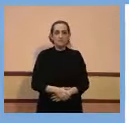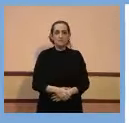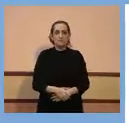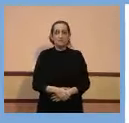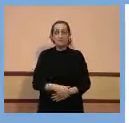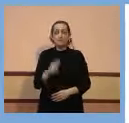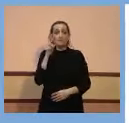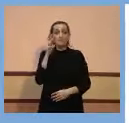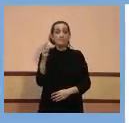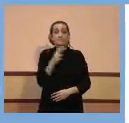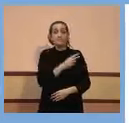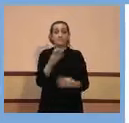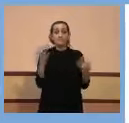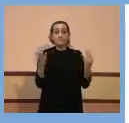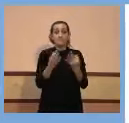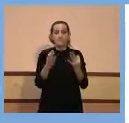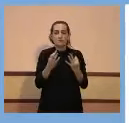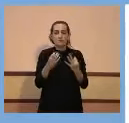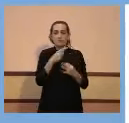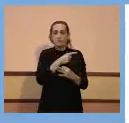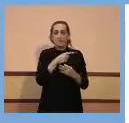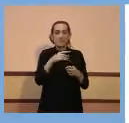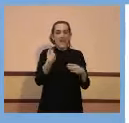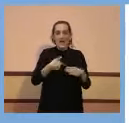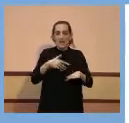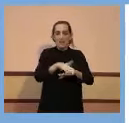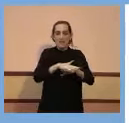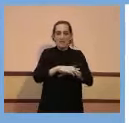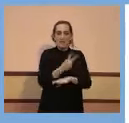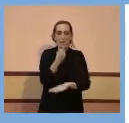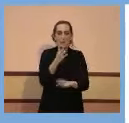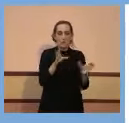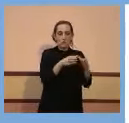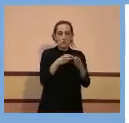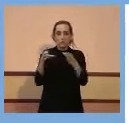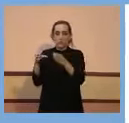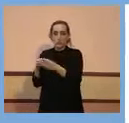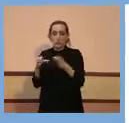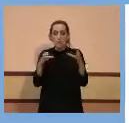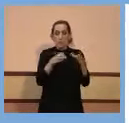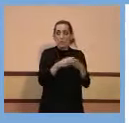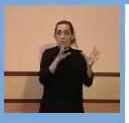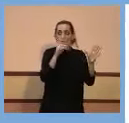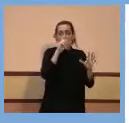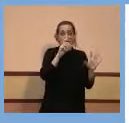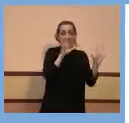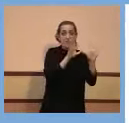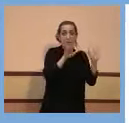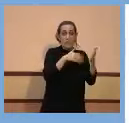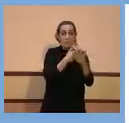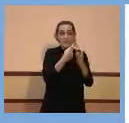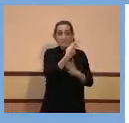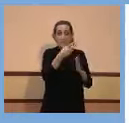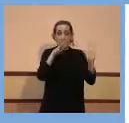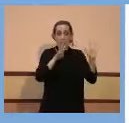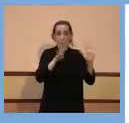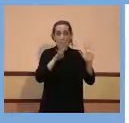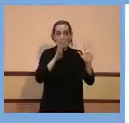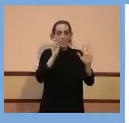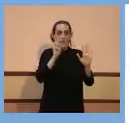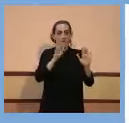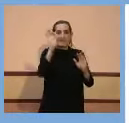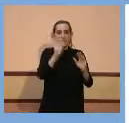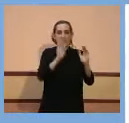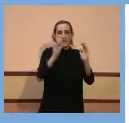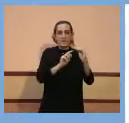I aquí el que trobem és que tenim bàsicament dos grups, el grup de 10 a 19 anys on trobem un increment important